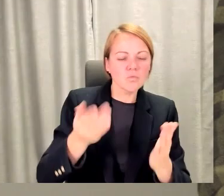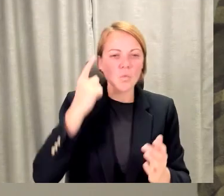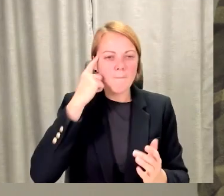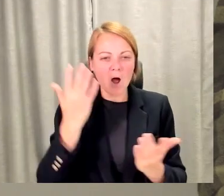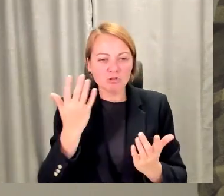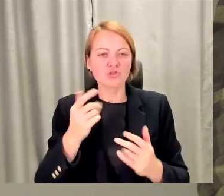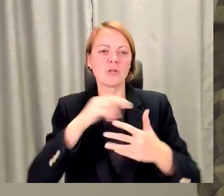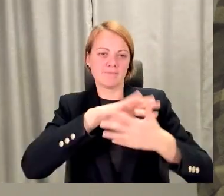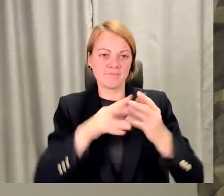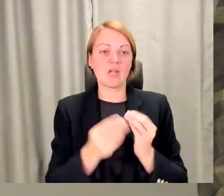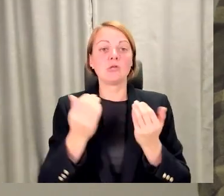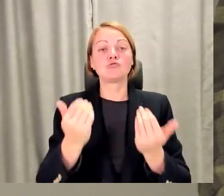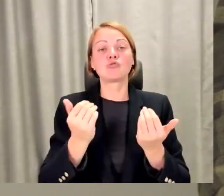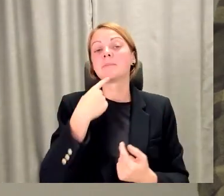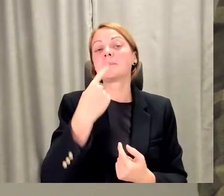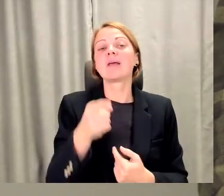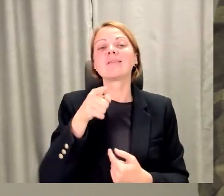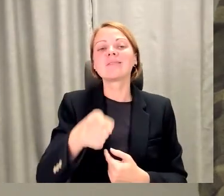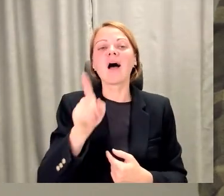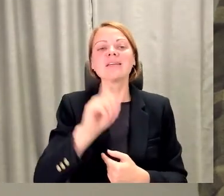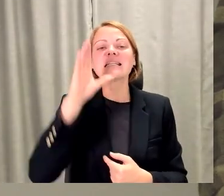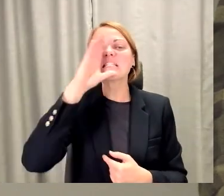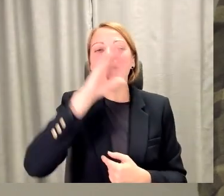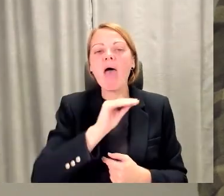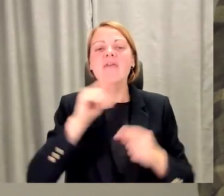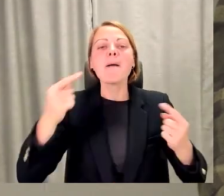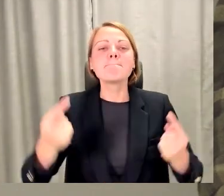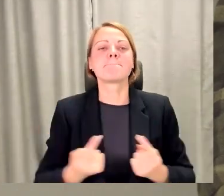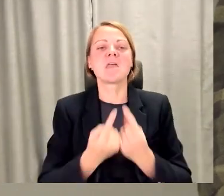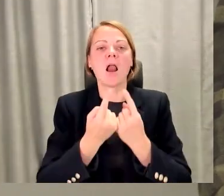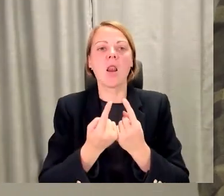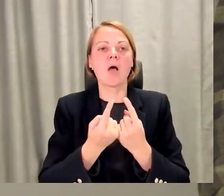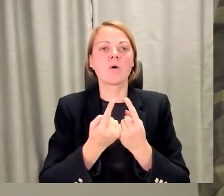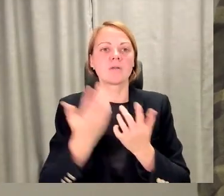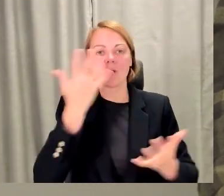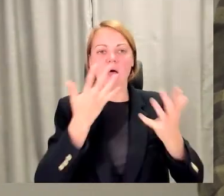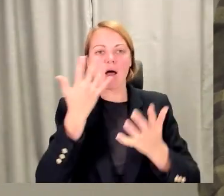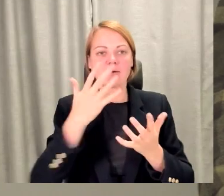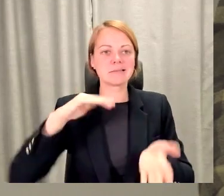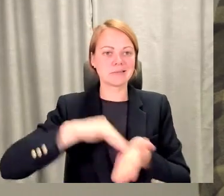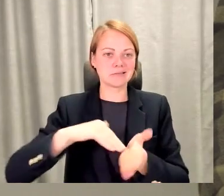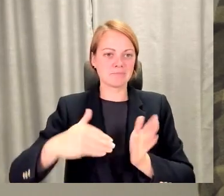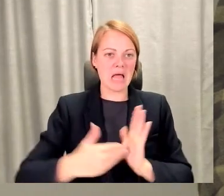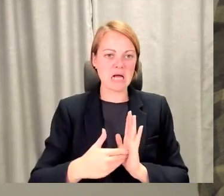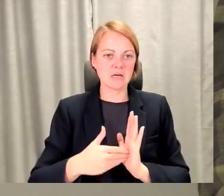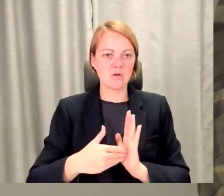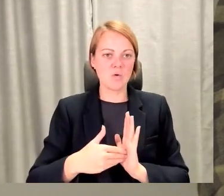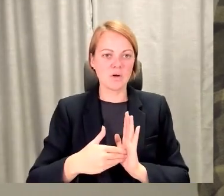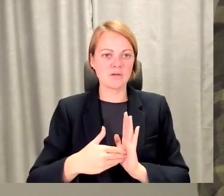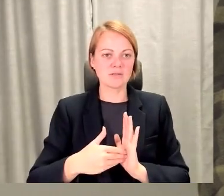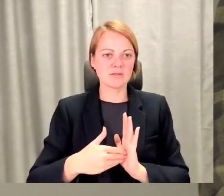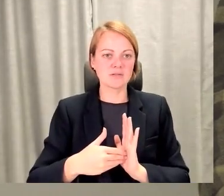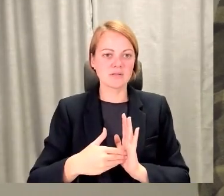piemīnām, ka tā ir spēja pielāgoties nenoteiktības apstākļos. Un tas ir svarīgi gan cilvēkam savā dzīvē,